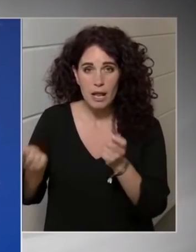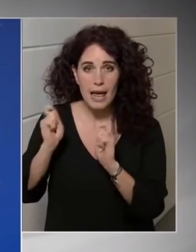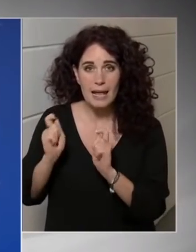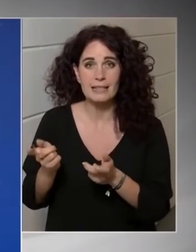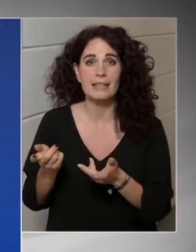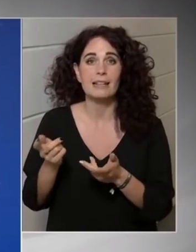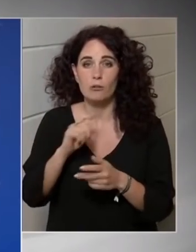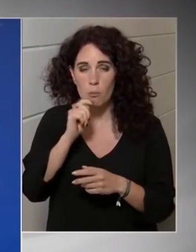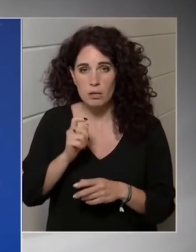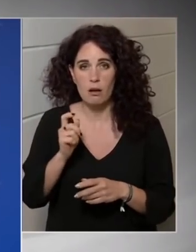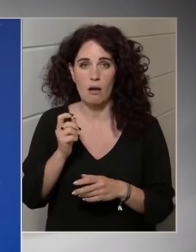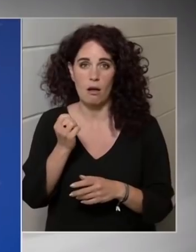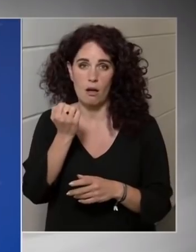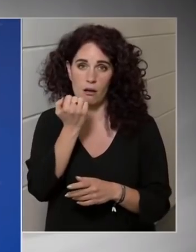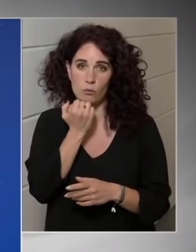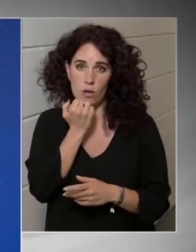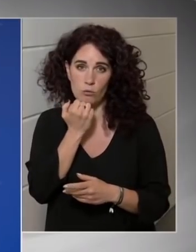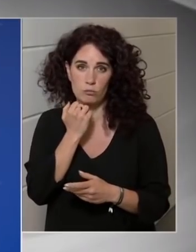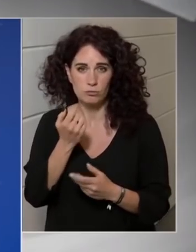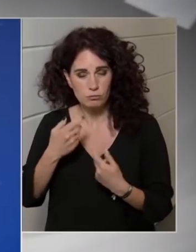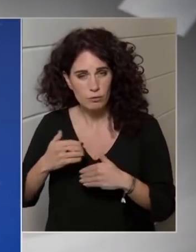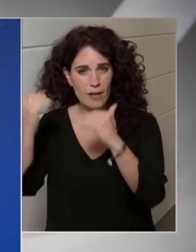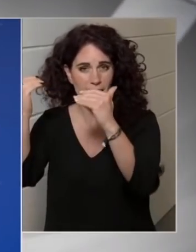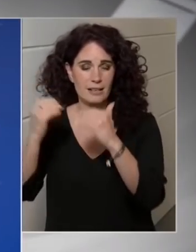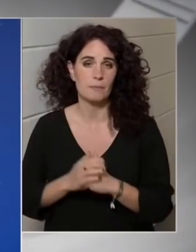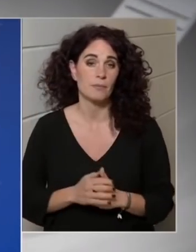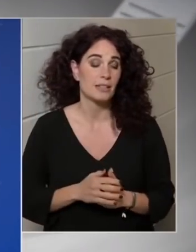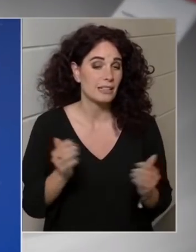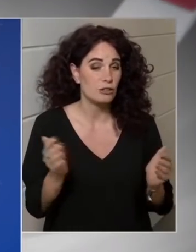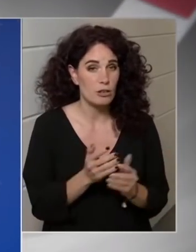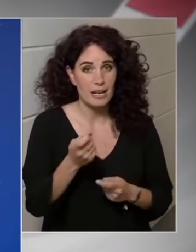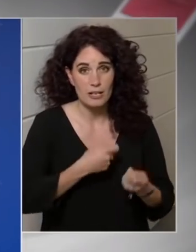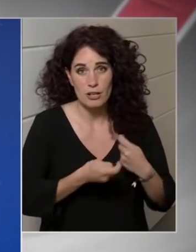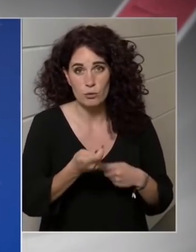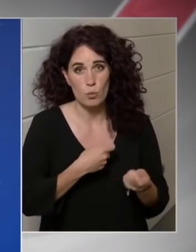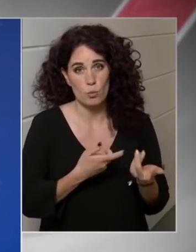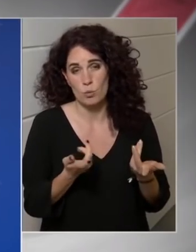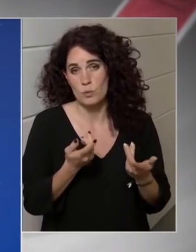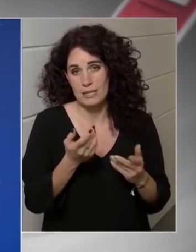emelni. Ugyanezt gondolom a kiskereskedelemi szektor élelmiszer ágánál.